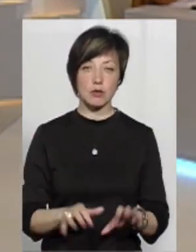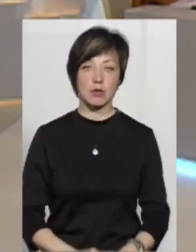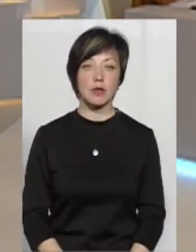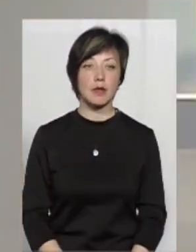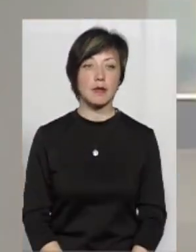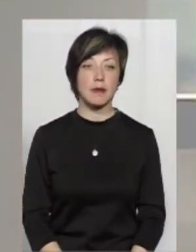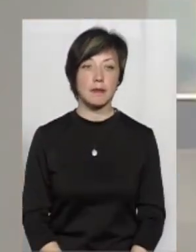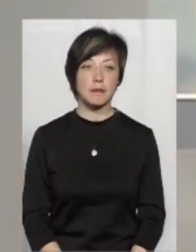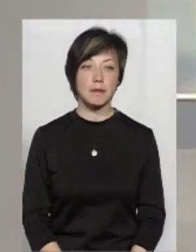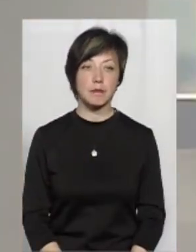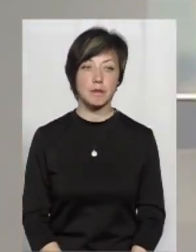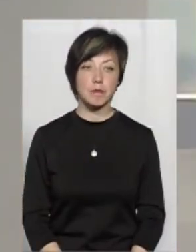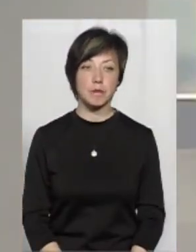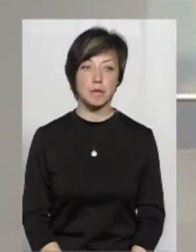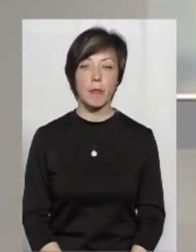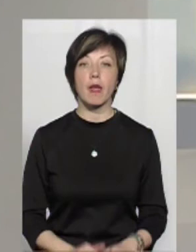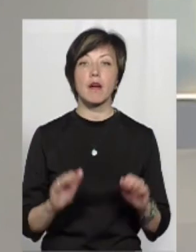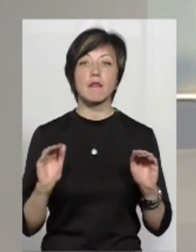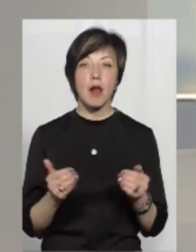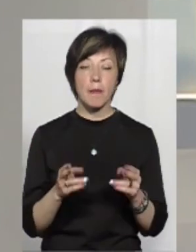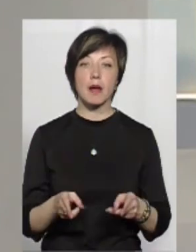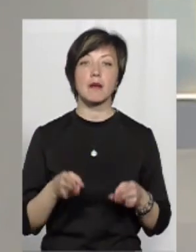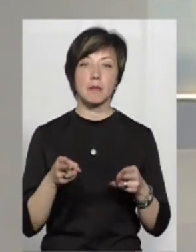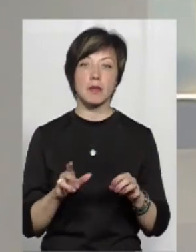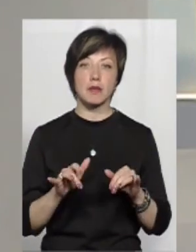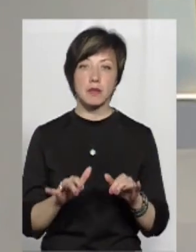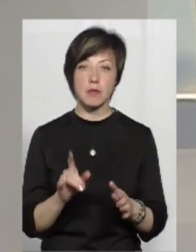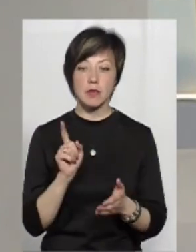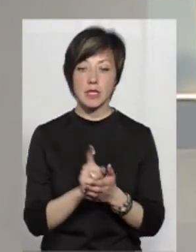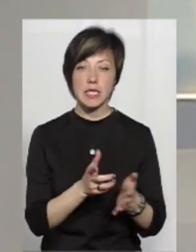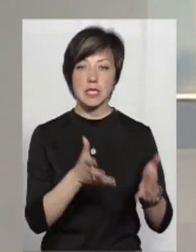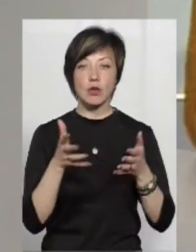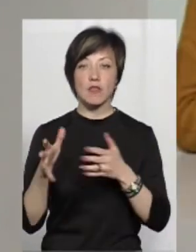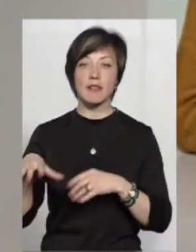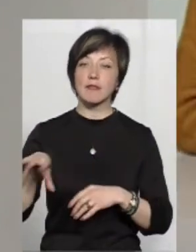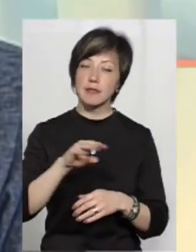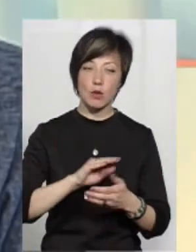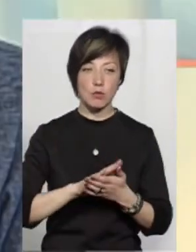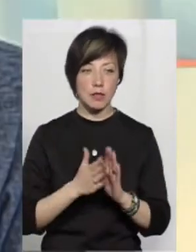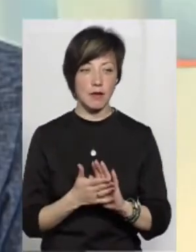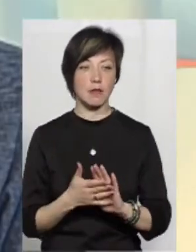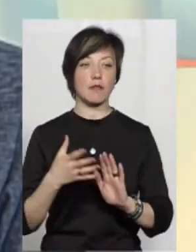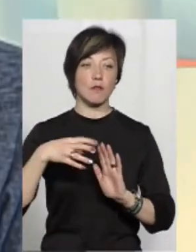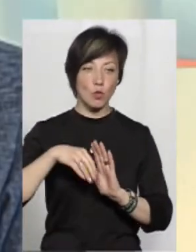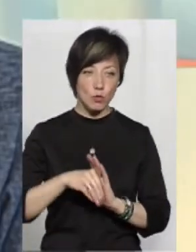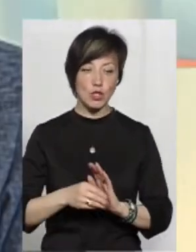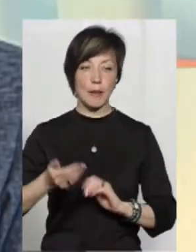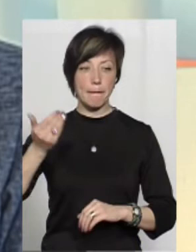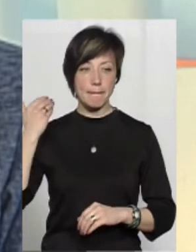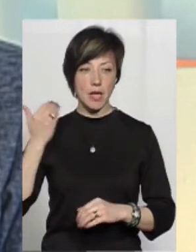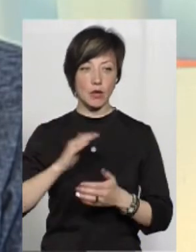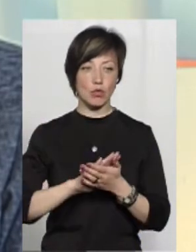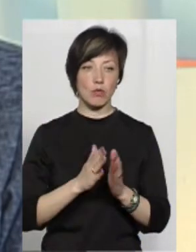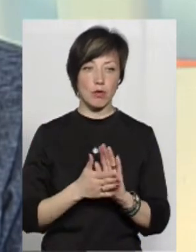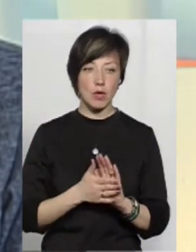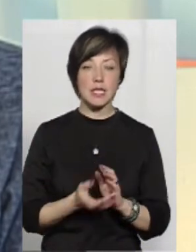мова? Ну, дивіться, в рамках кримінального провадження підлягає з'ясування усі обставини. Тобто, в тому числі, передумови, так